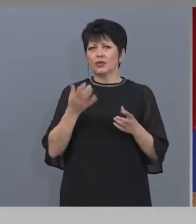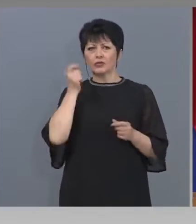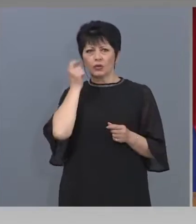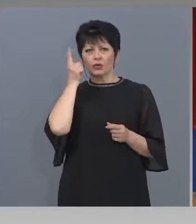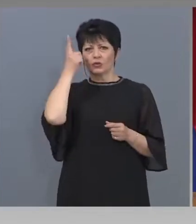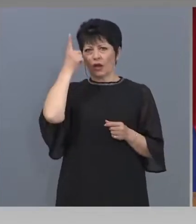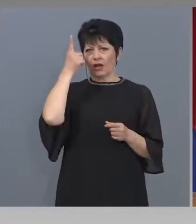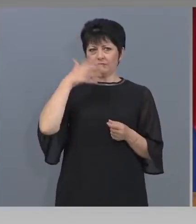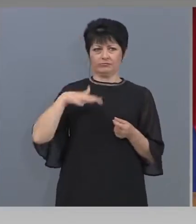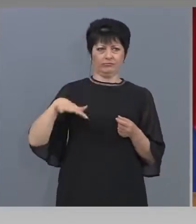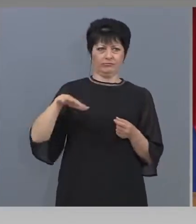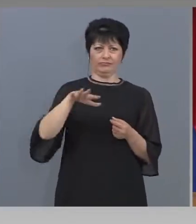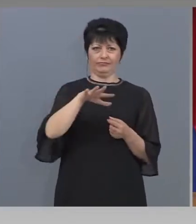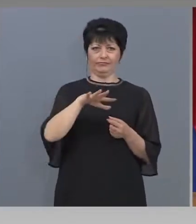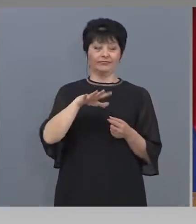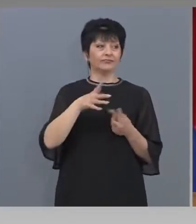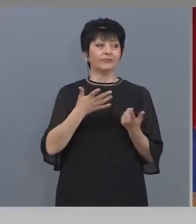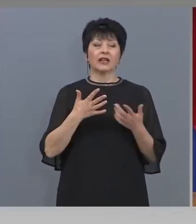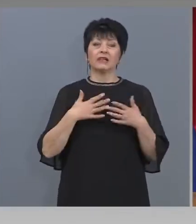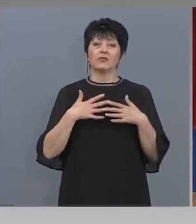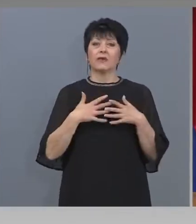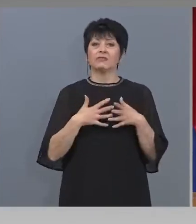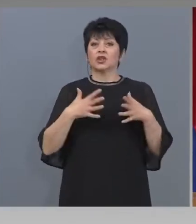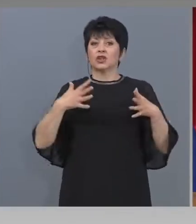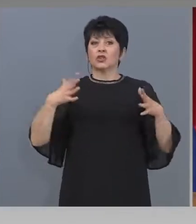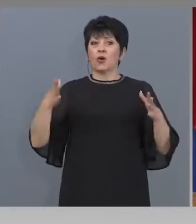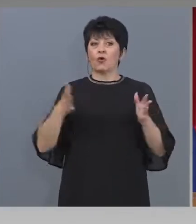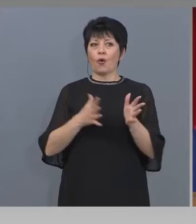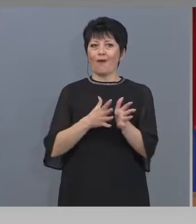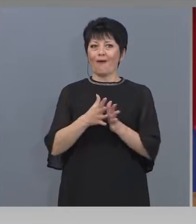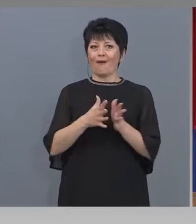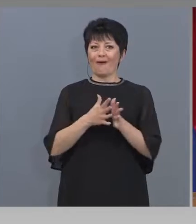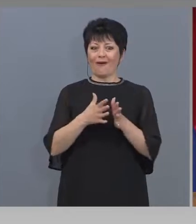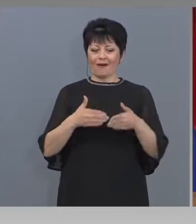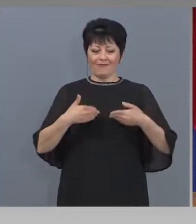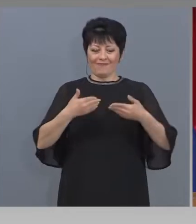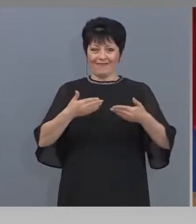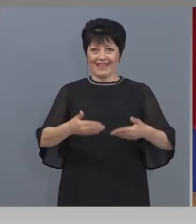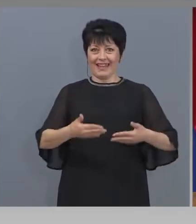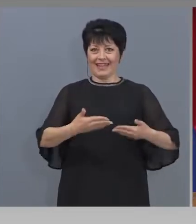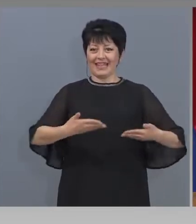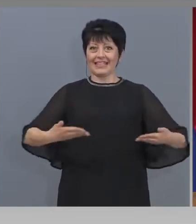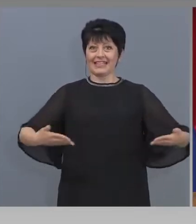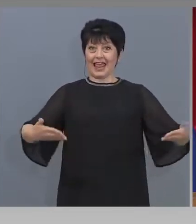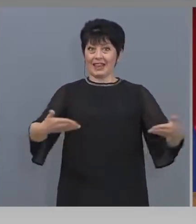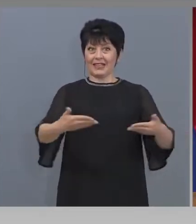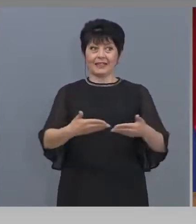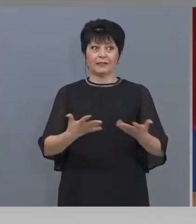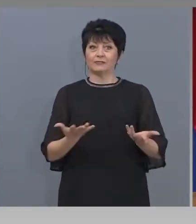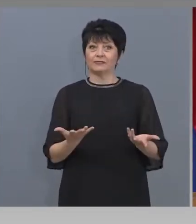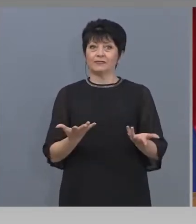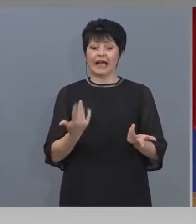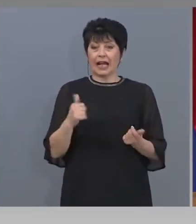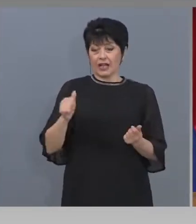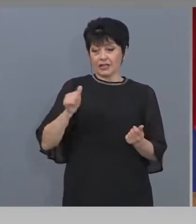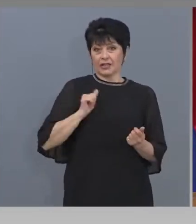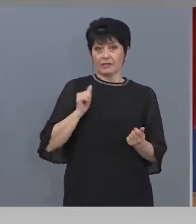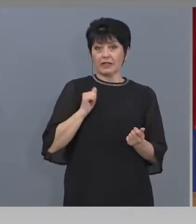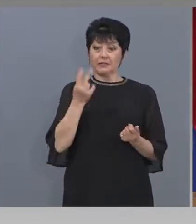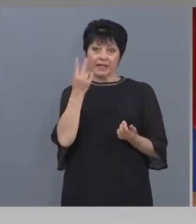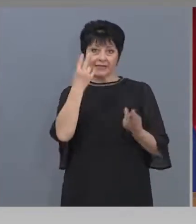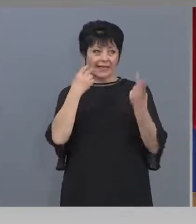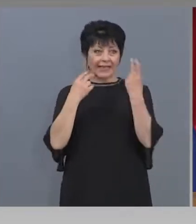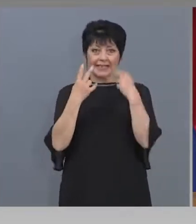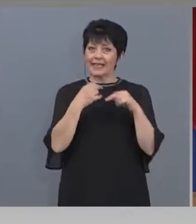културна, която има много хора на сцената, как ще се предпазват зрителите също така.